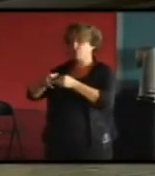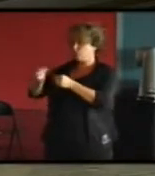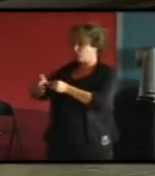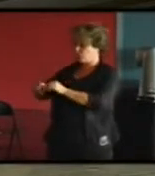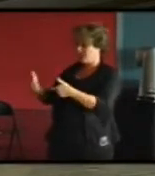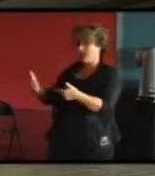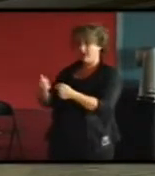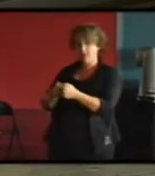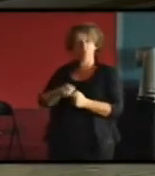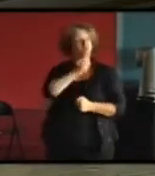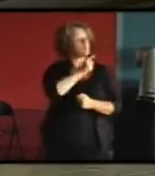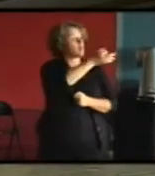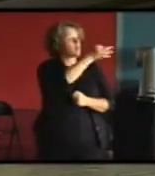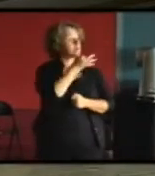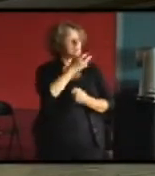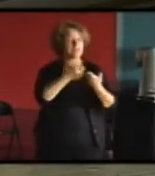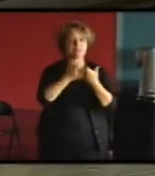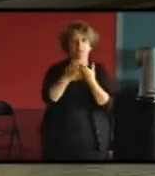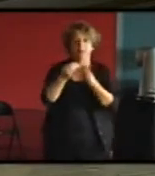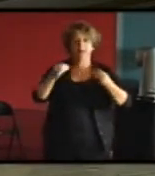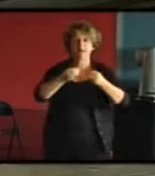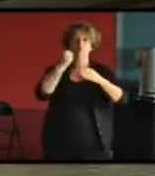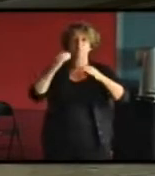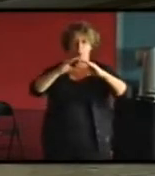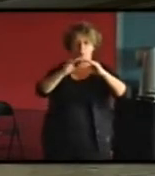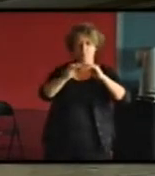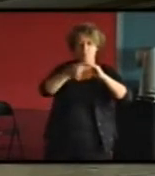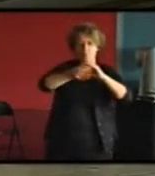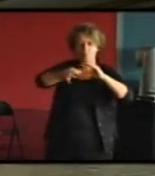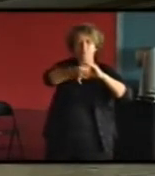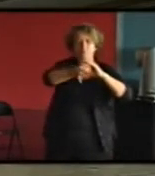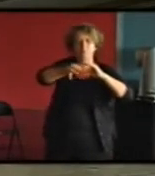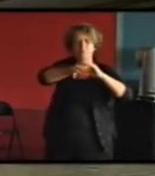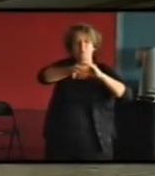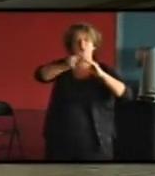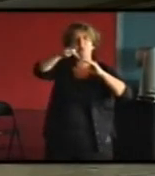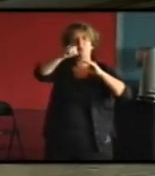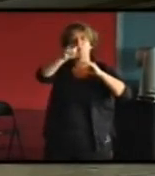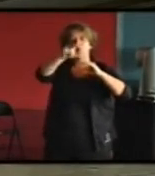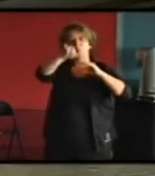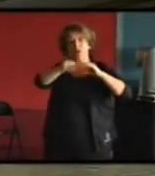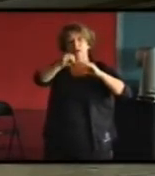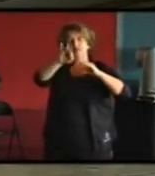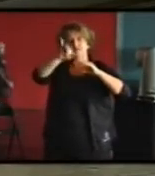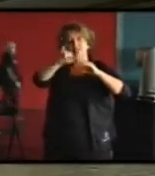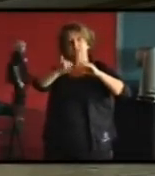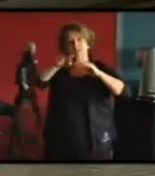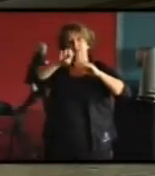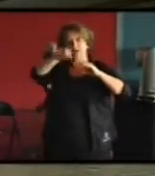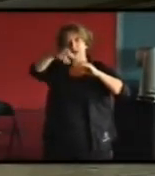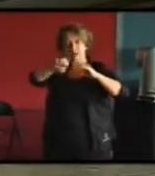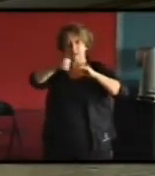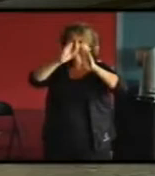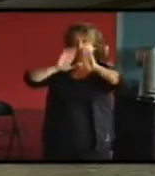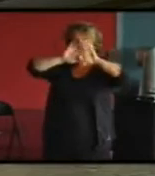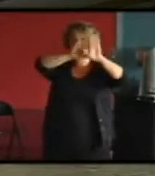c'est évident il y un certain nombre de matériaux qui ont été très utilisés qui continuent d'être très utilisés et on sait que ça fait pourrir les murs